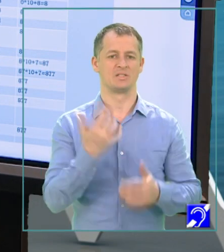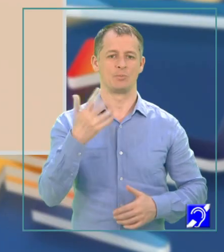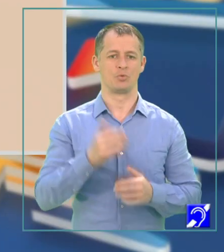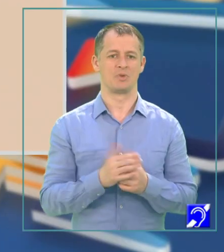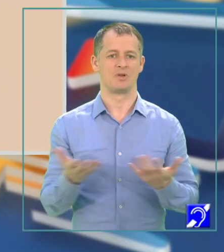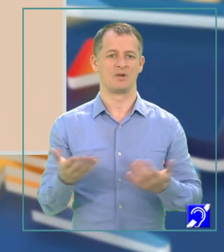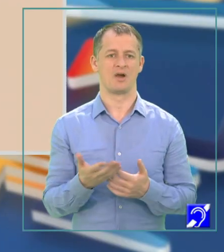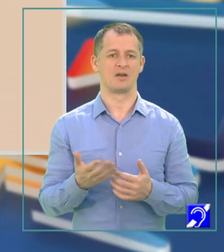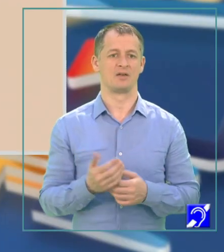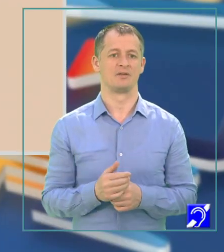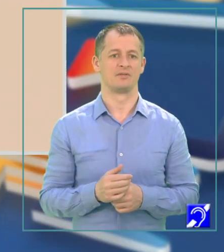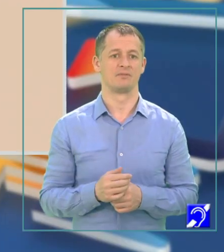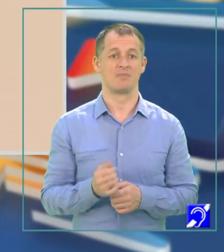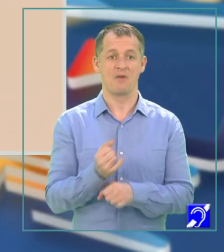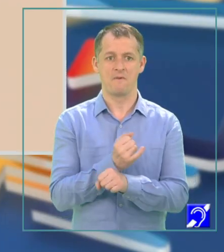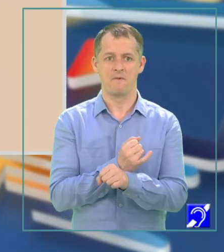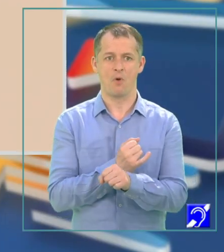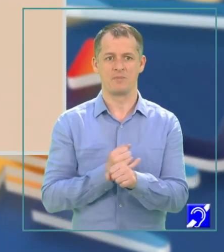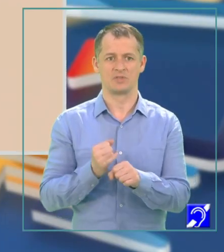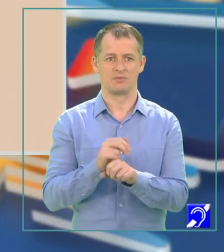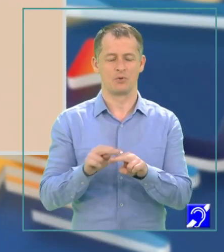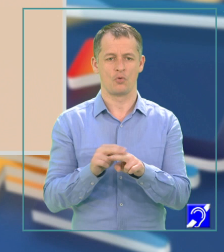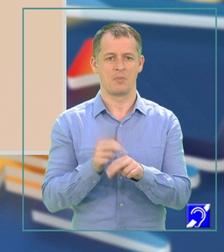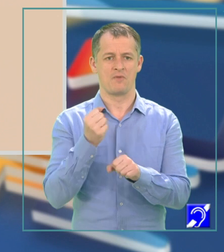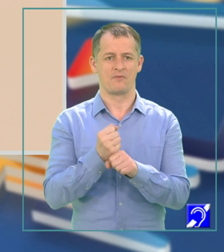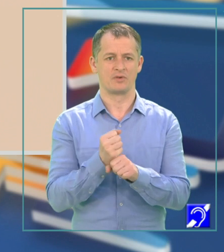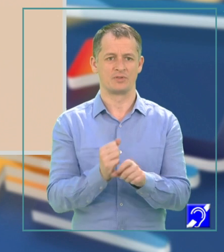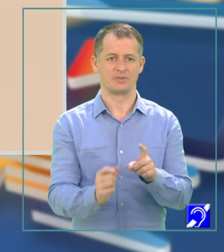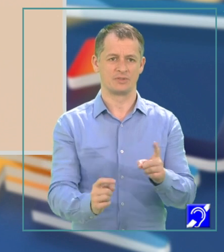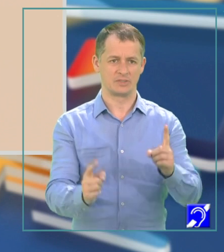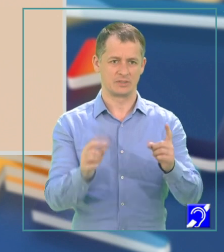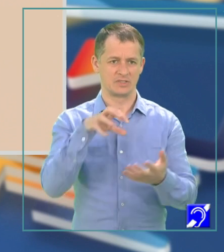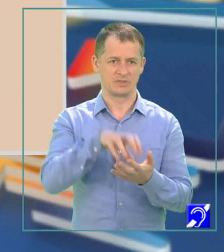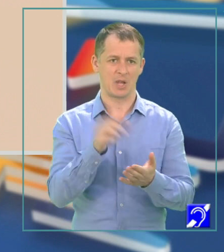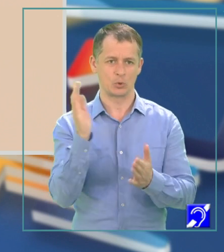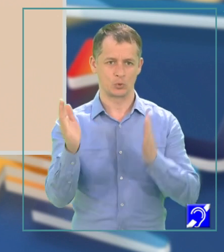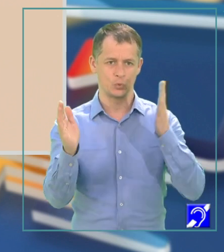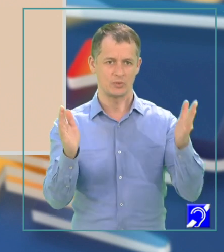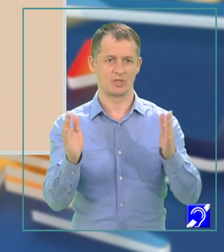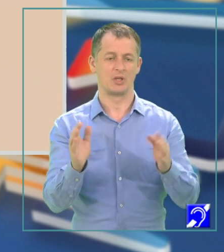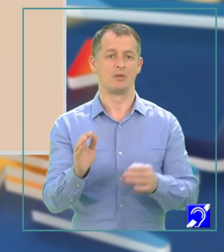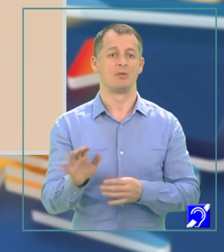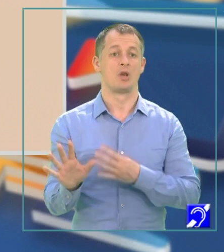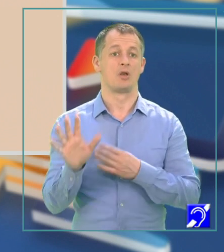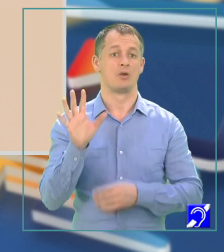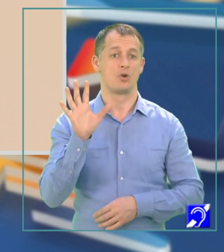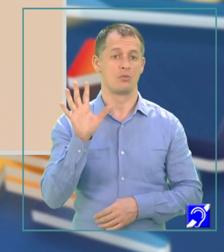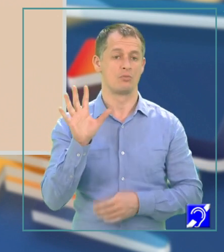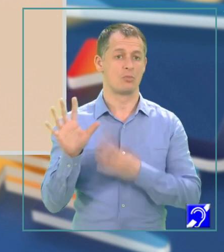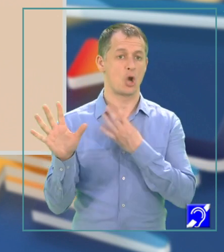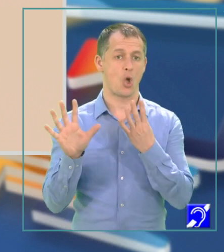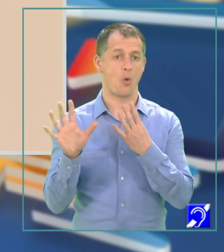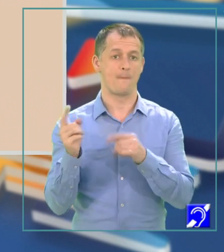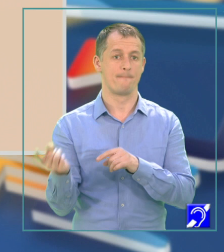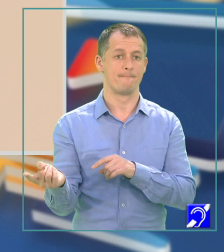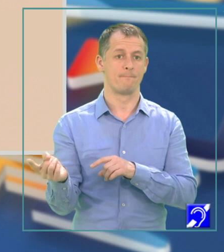vedem cum parcurgem spațiul mulțimii cifrelor de la 9 până la 0 pentru ca